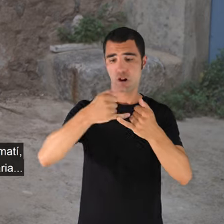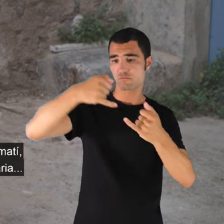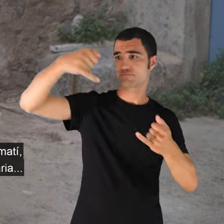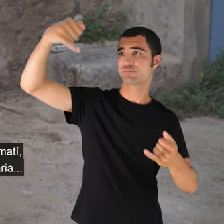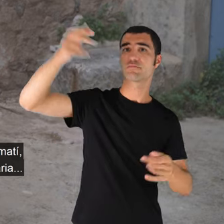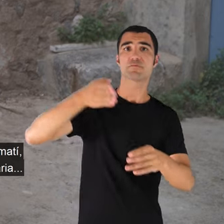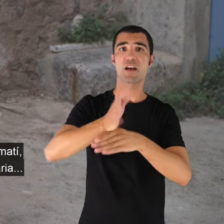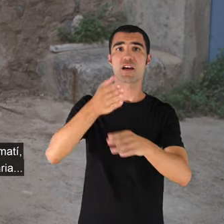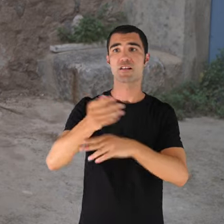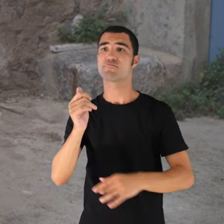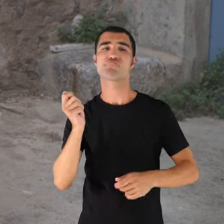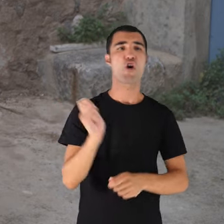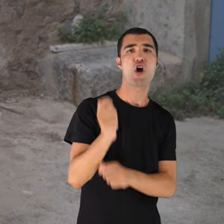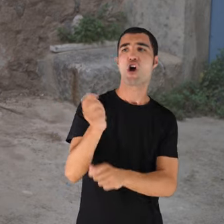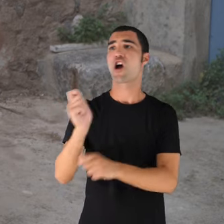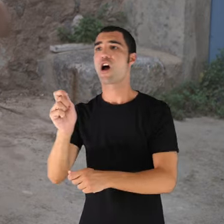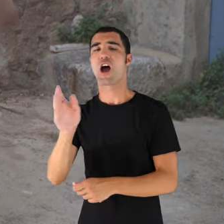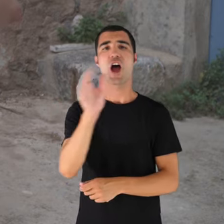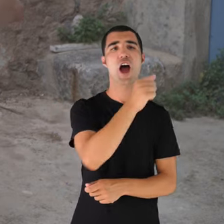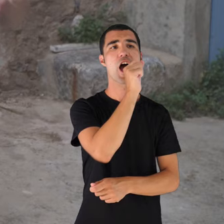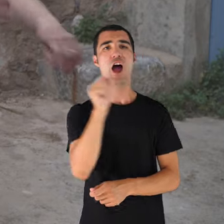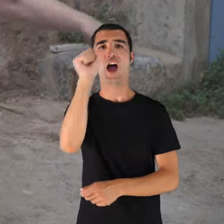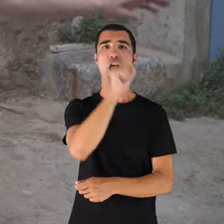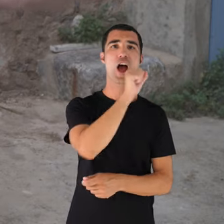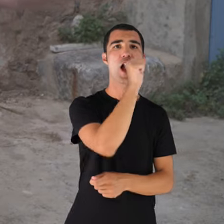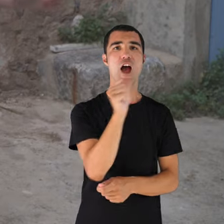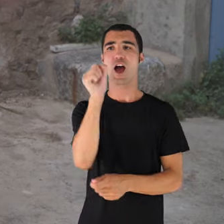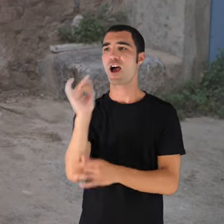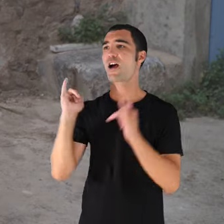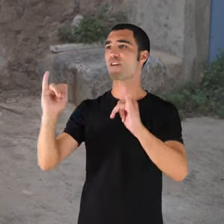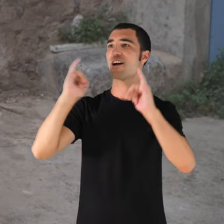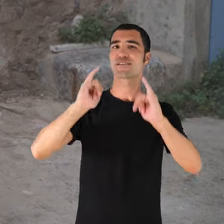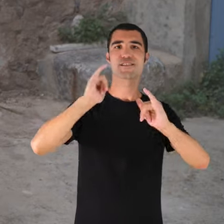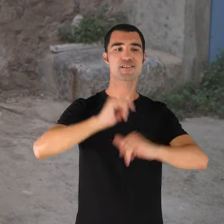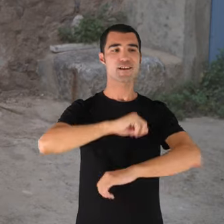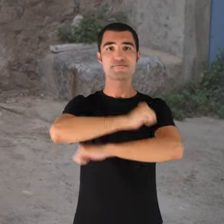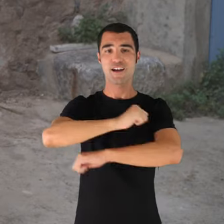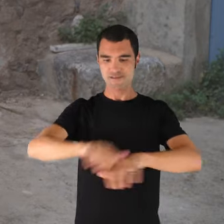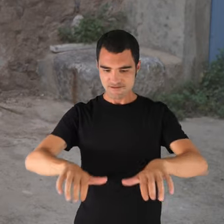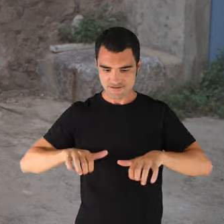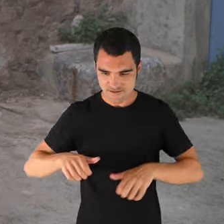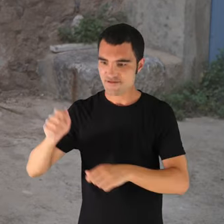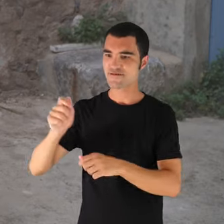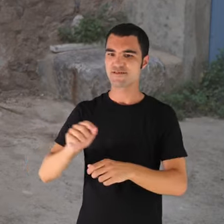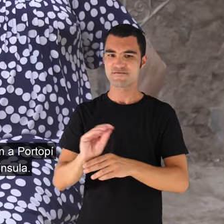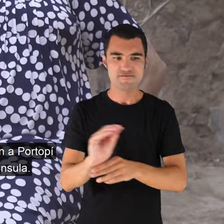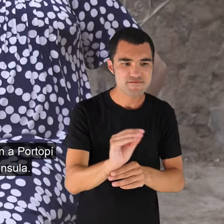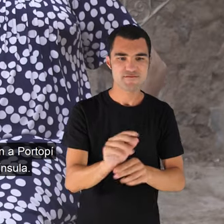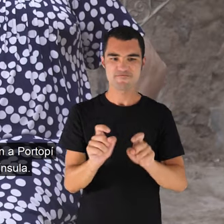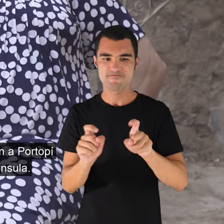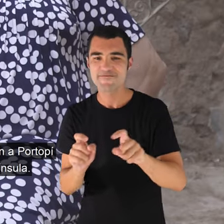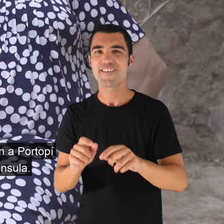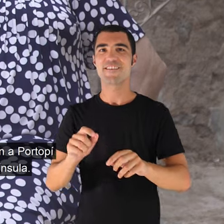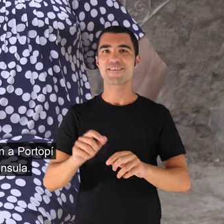Santa Maria, Mare de Déu. I pel balcó, sortien sabates, sortien coixins. Mon